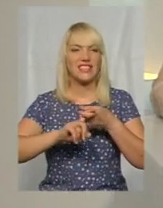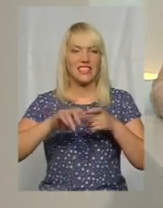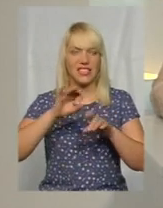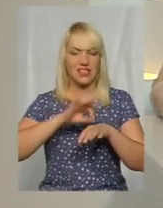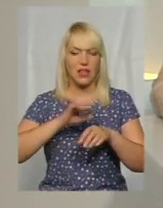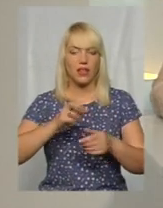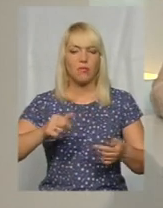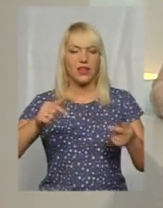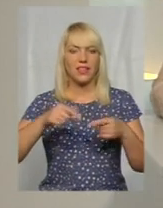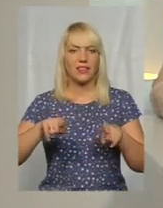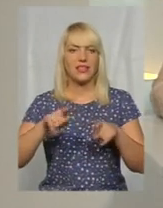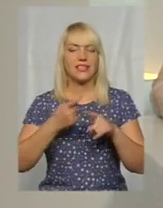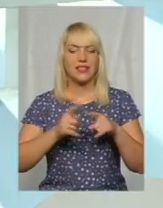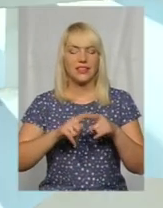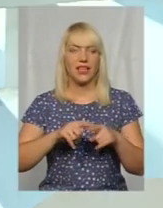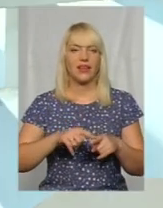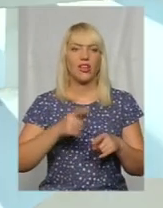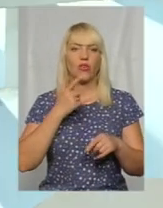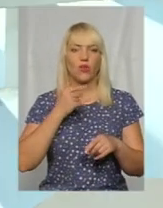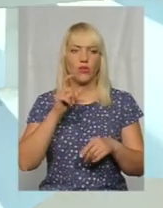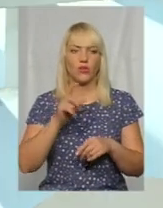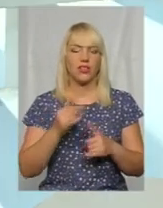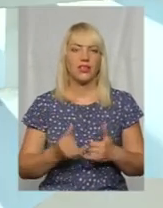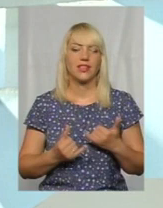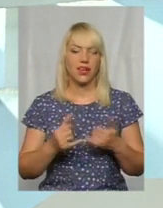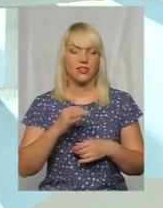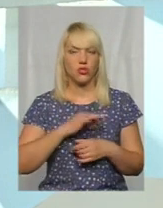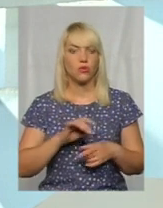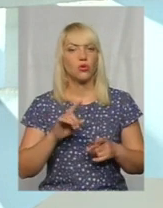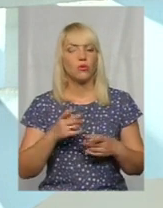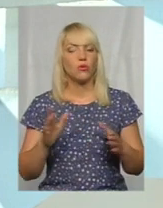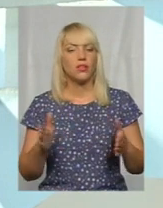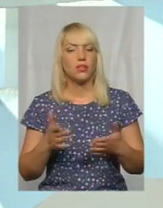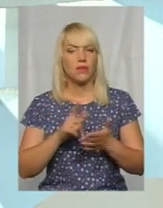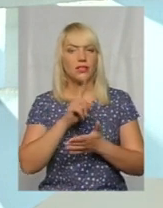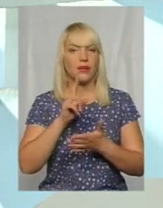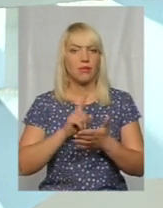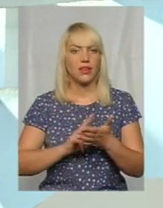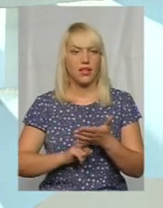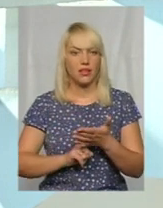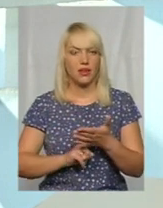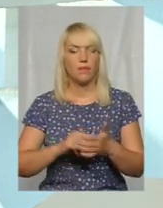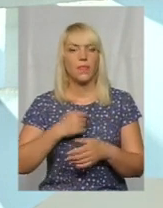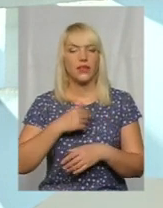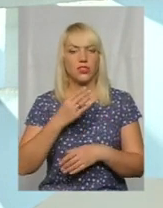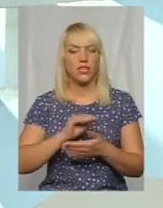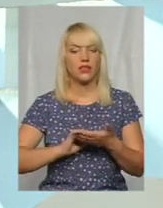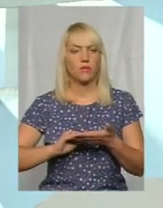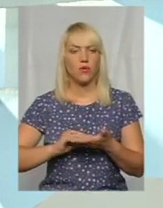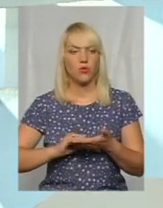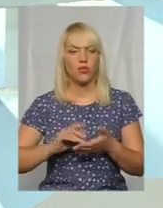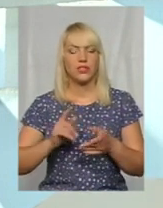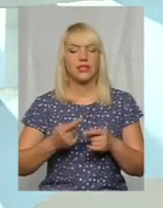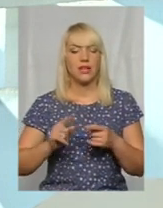цієї крові, цієї людини для застосування. Тому це піднімається питання, воно, я ще раз повторюю, залишається